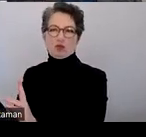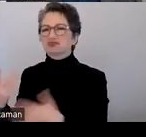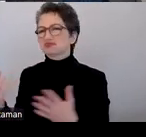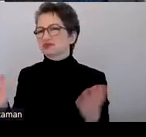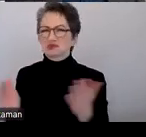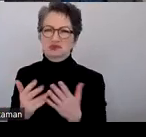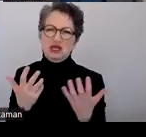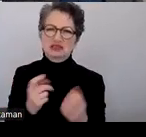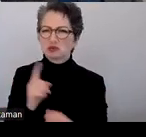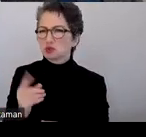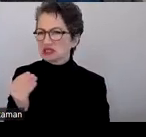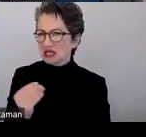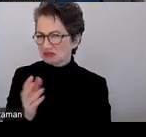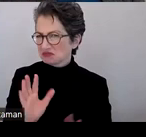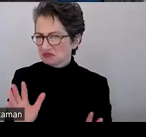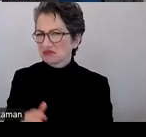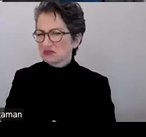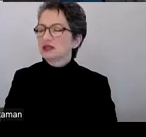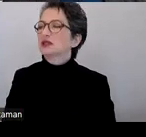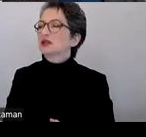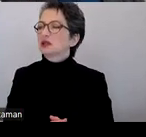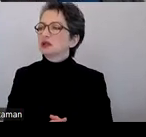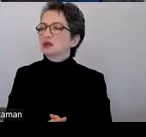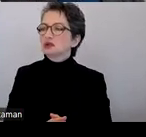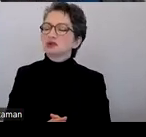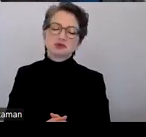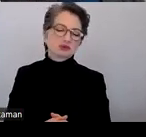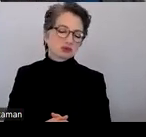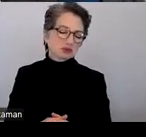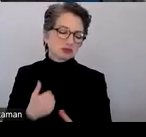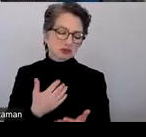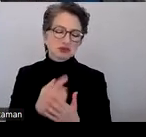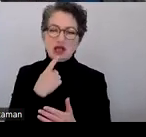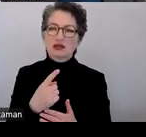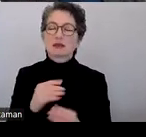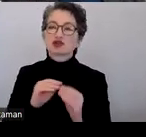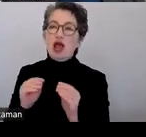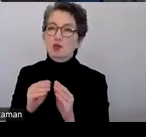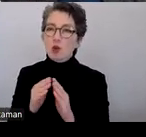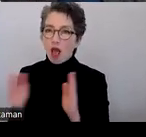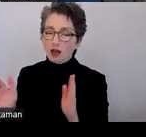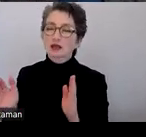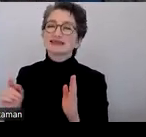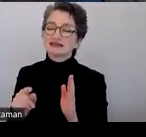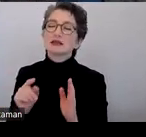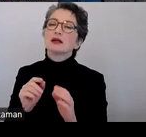eine lange Beschreibung. Und das habe ich schon gesagt, die lange Beschreibung sollte möglichst für alle